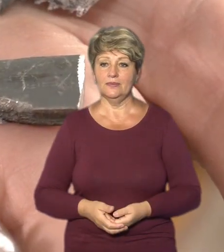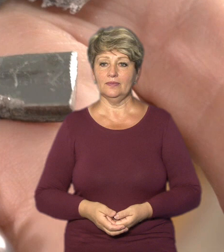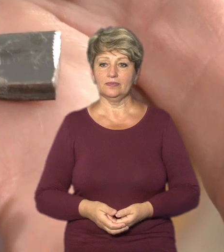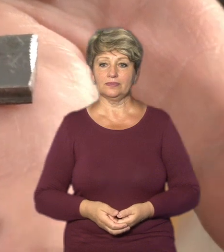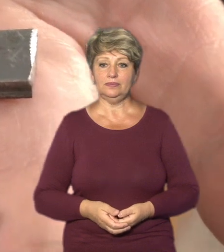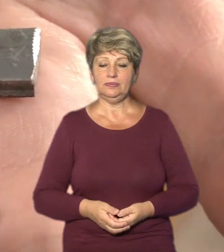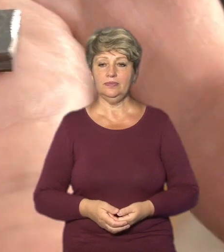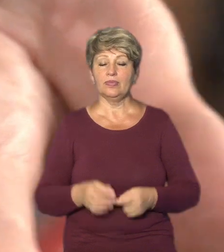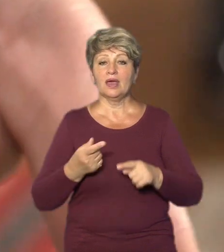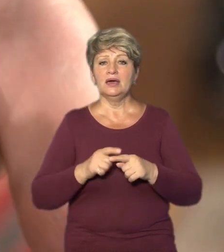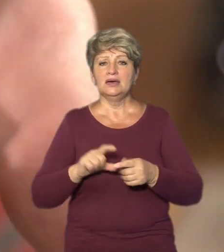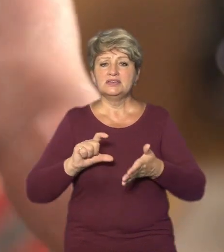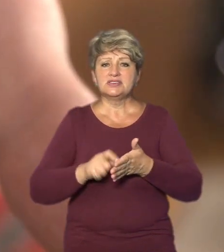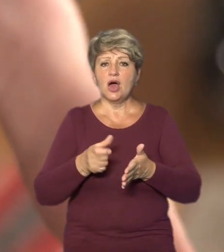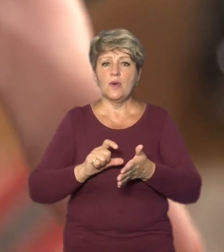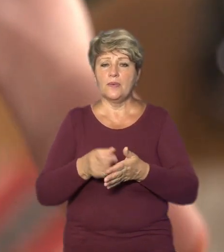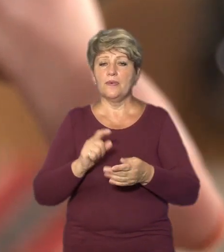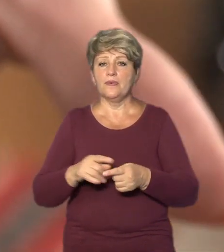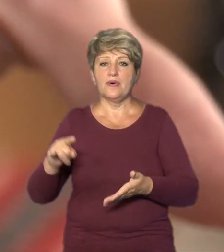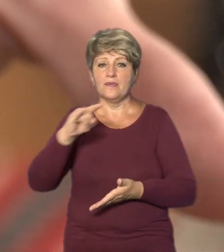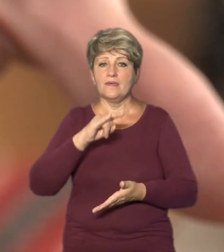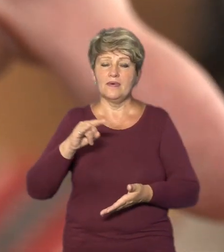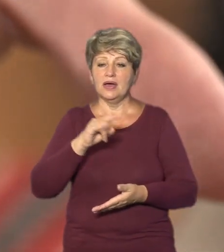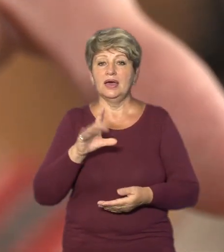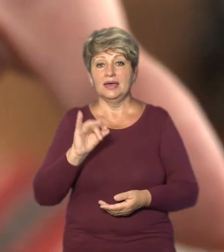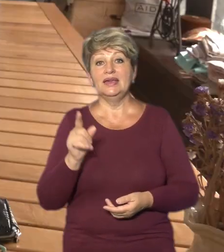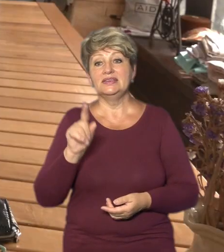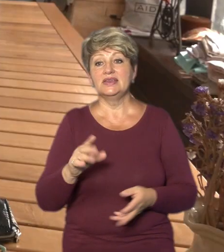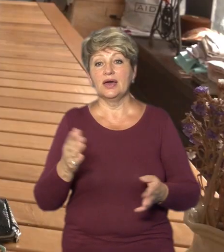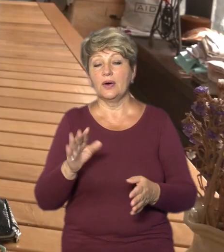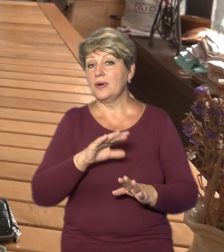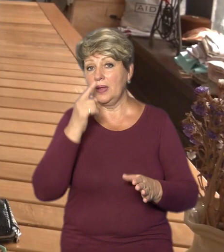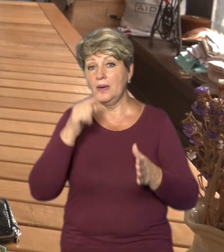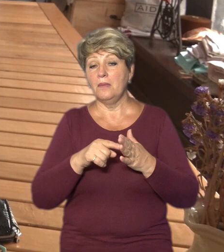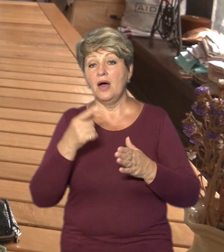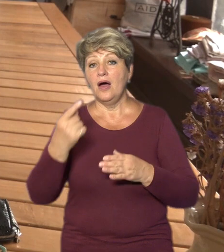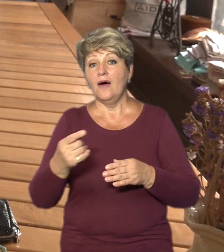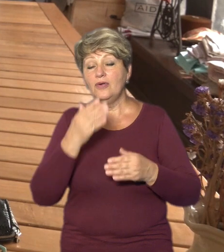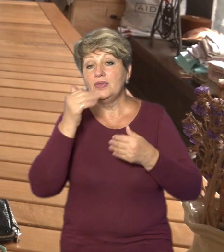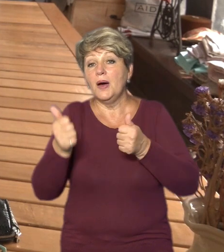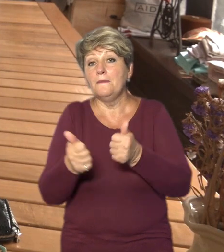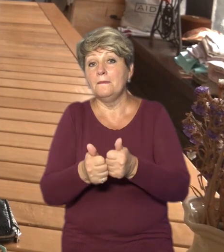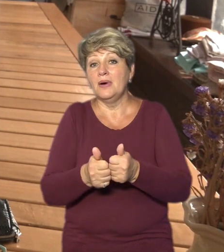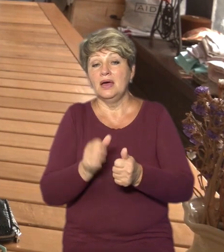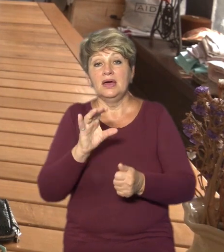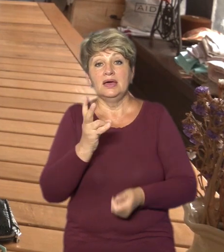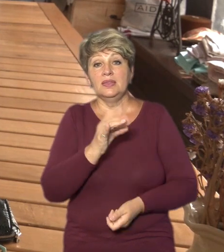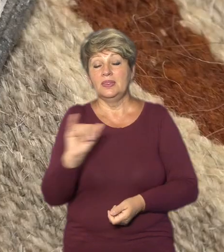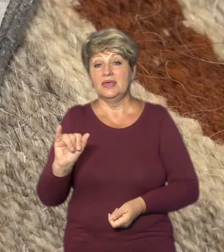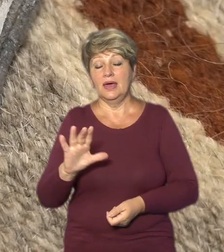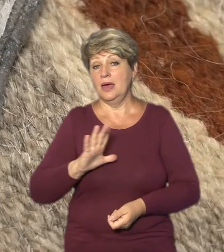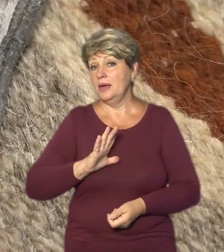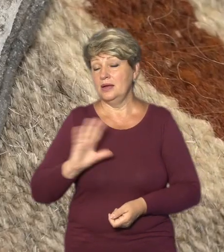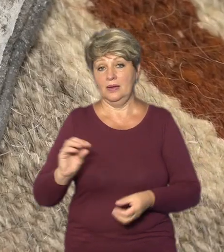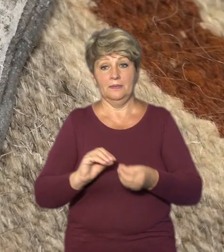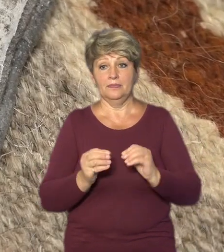Це уламки ворожих ракет із фронту та ті, які схибили. Вони полетіли повз і не принесли жодних проблем воїнам.